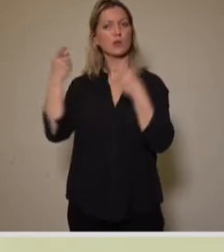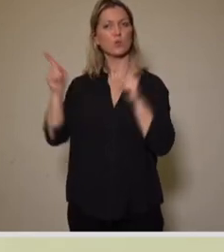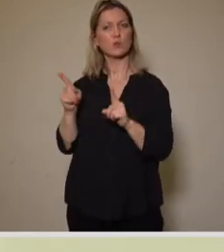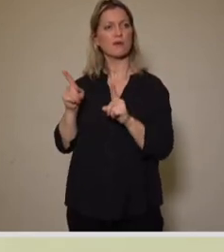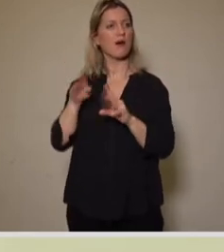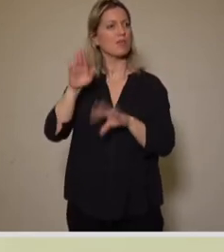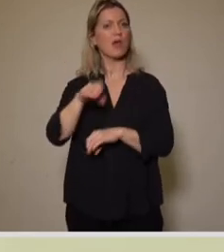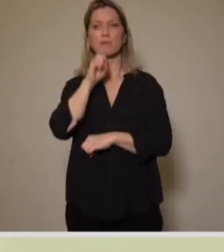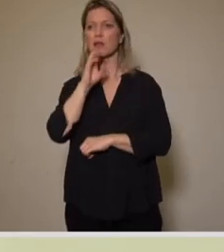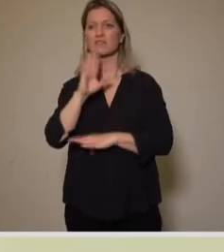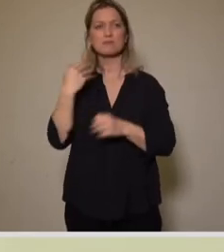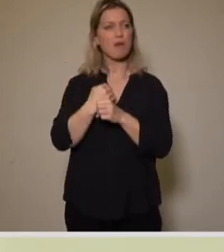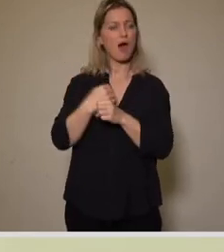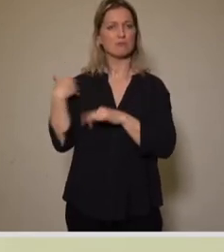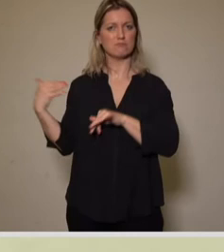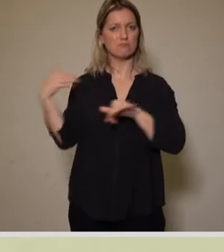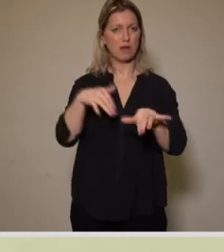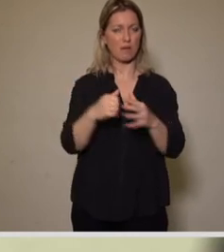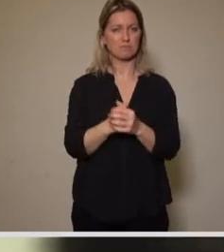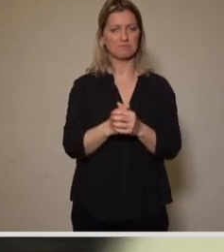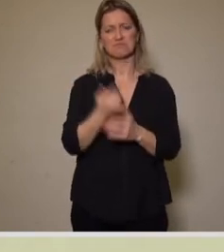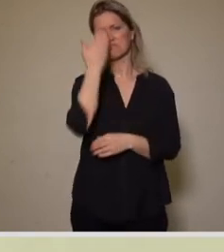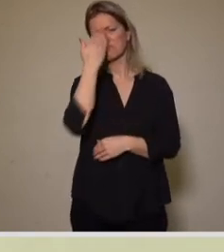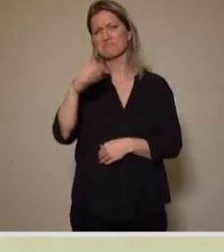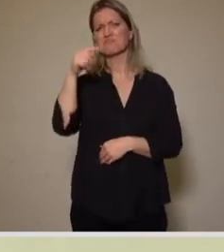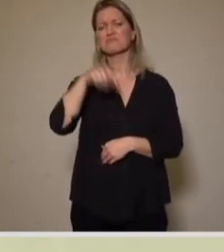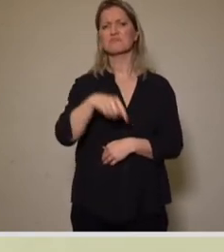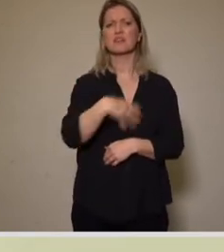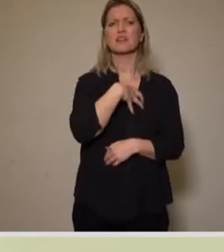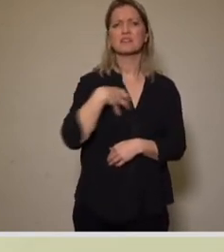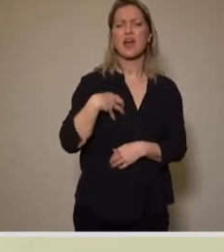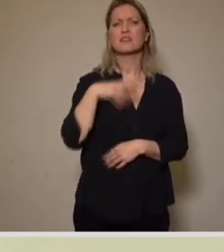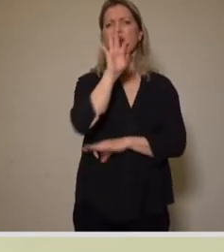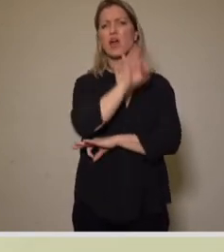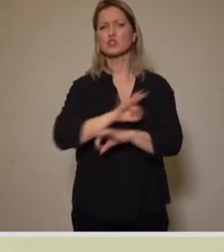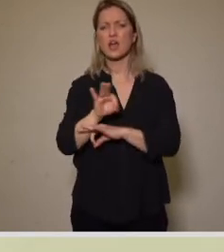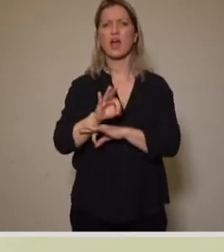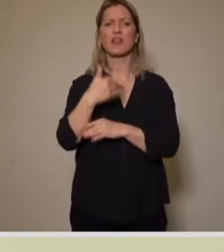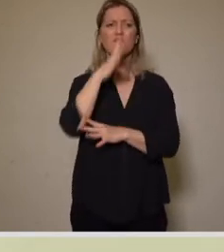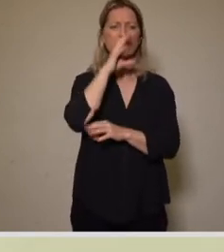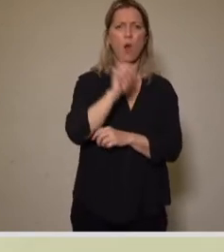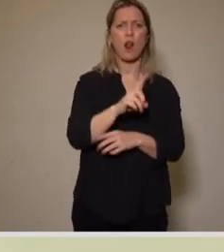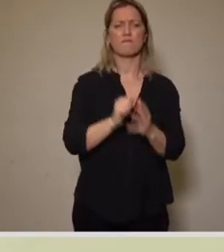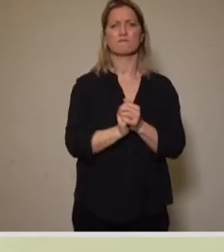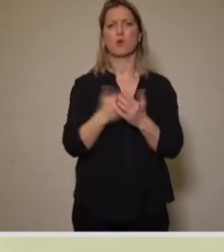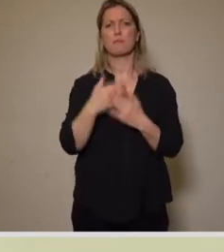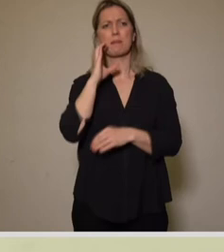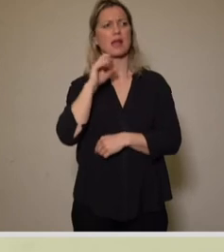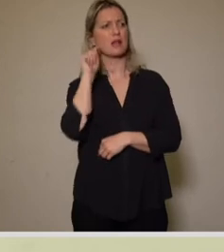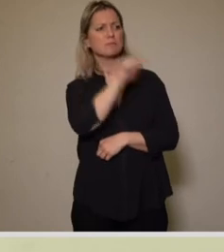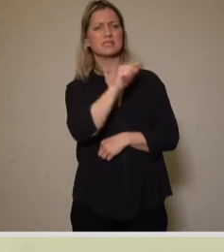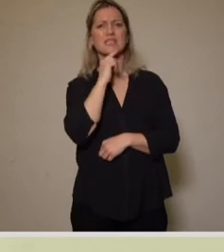Bekannte Stadtarchitekten wie in Dresden eben Paul Wolf oder auch in Chemnitz, Fred Otto, schufen bedeutende Hallenbäder in ihren Städten.